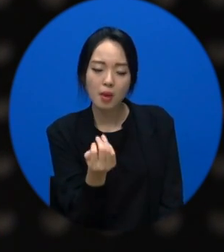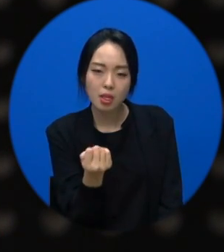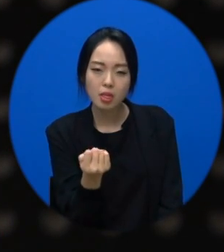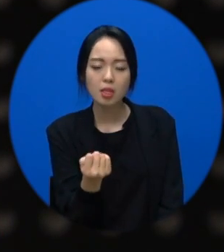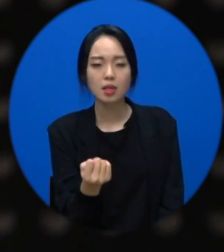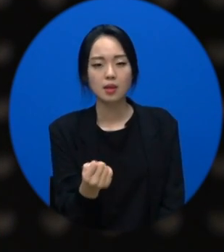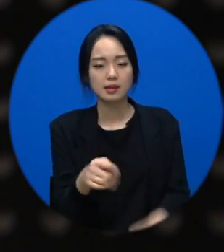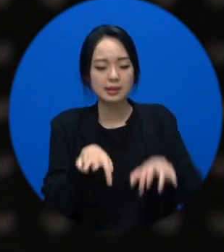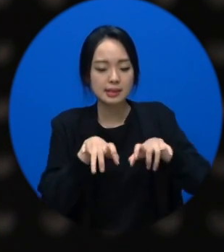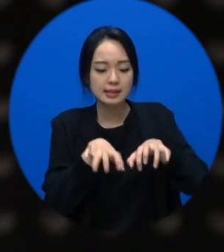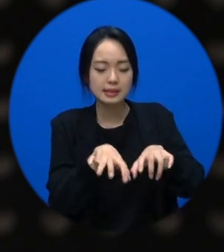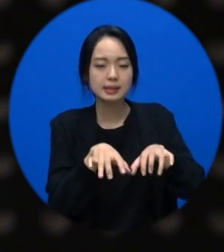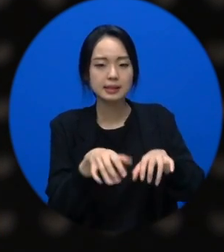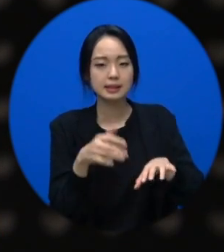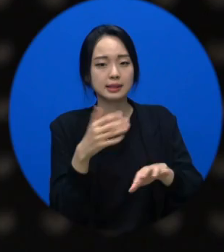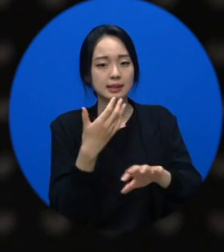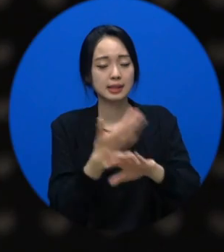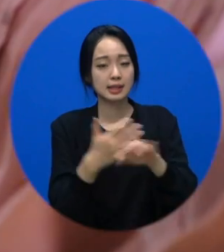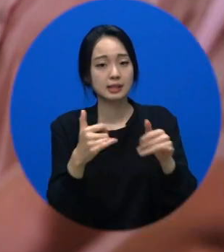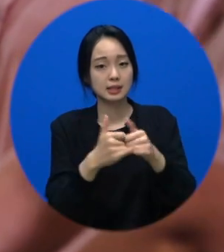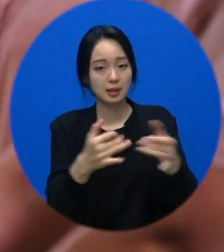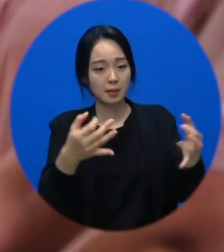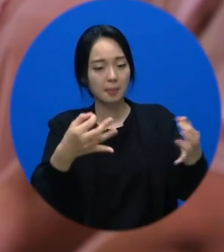좋겠다 이러면 뿌듯해